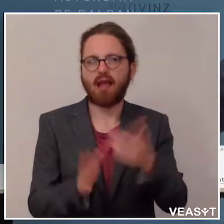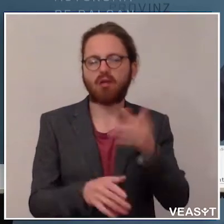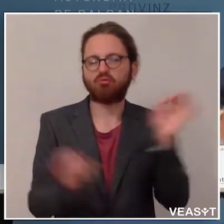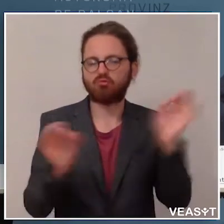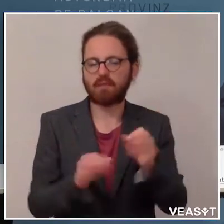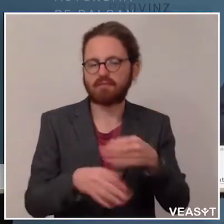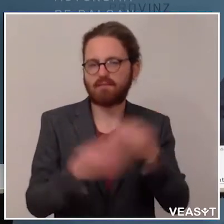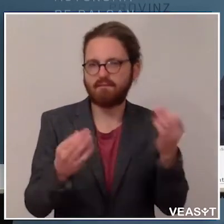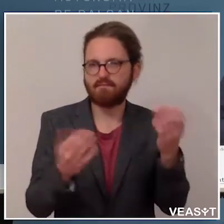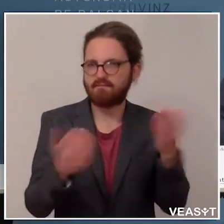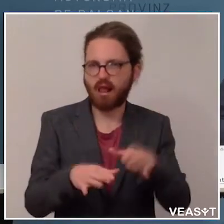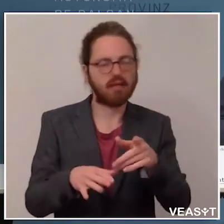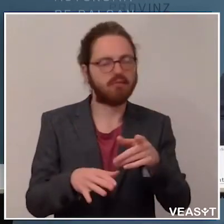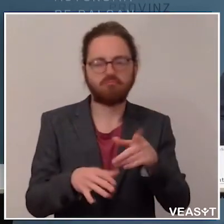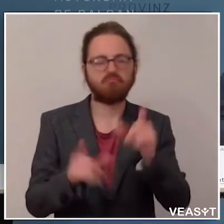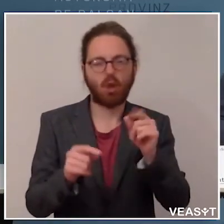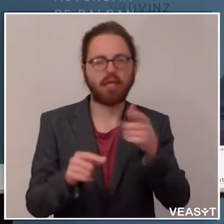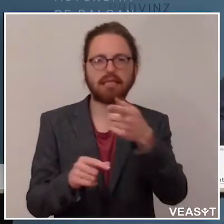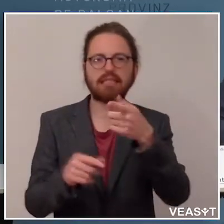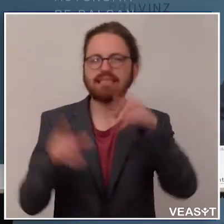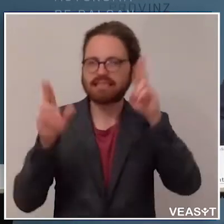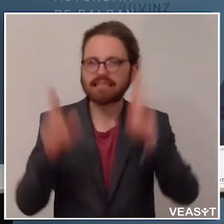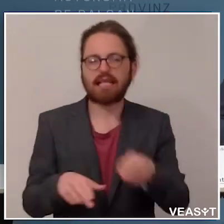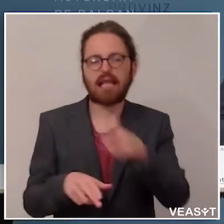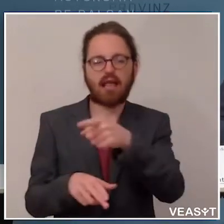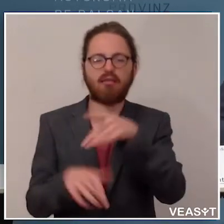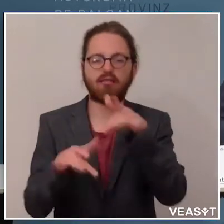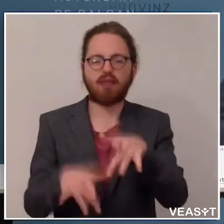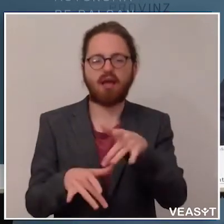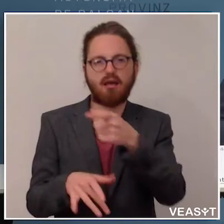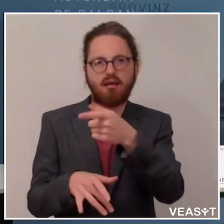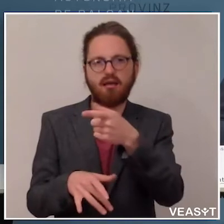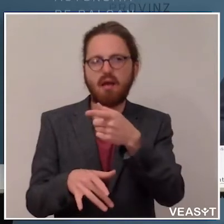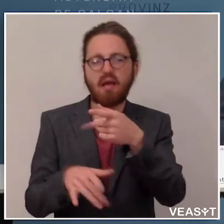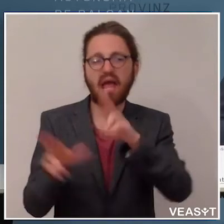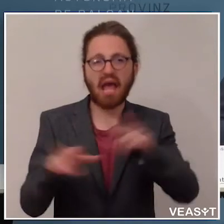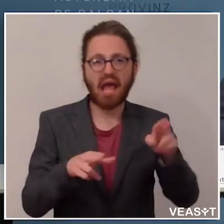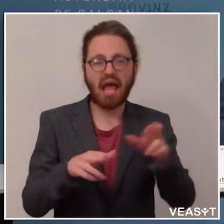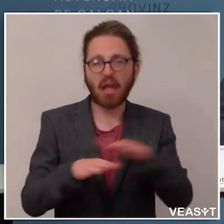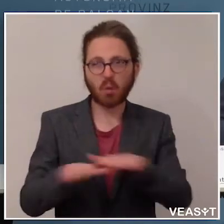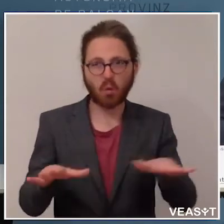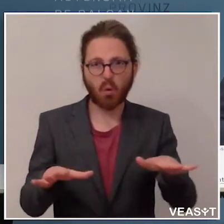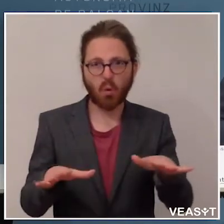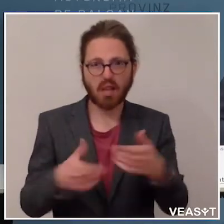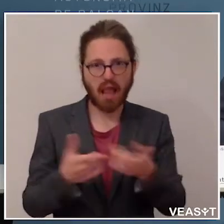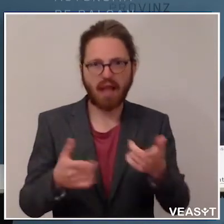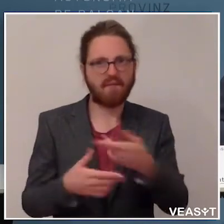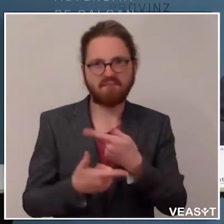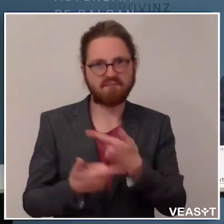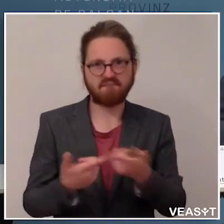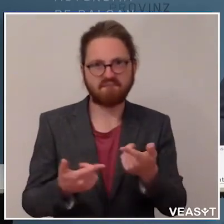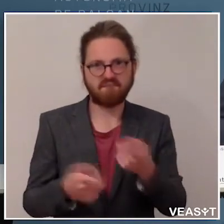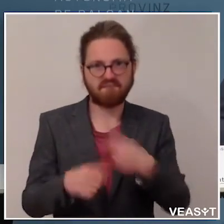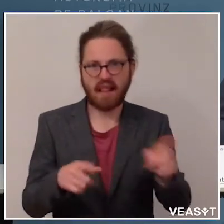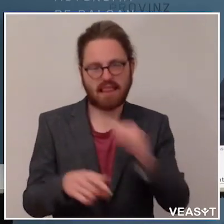Also versichert ist man auf jeden Fall und dann behaupten, es hätte die Rechtsgrundlage gefehlt. Wir sind überzeugt, es fehlt aber